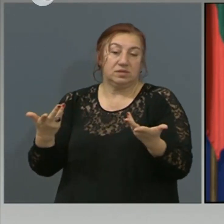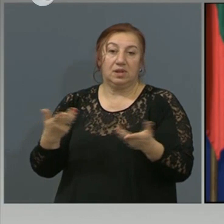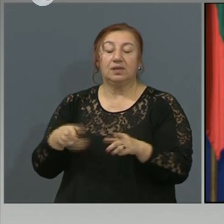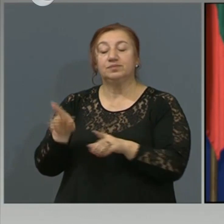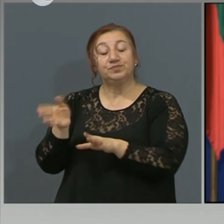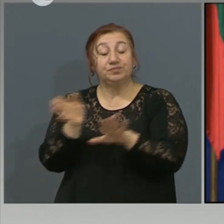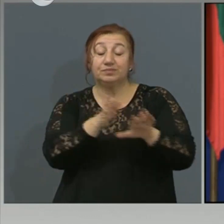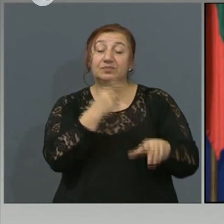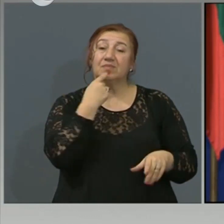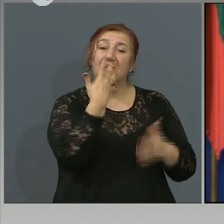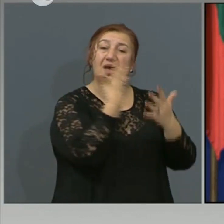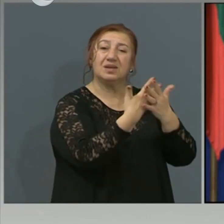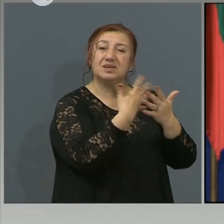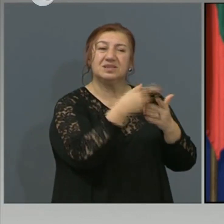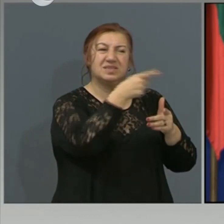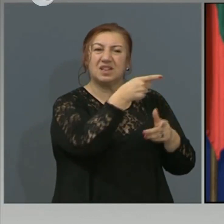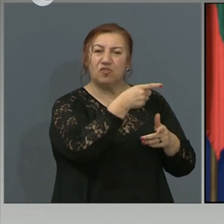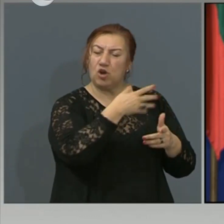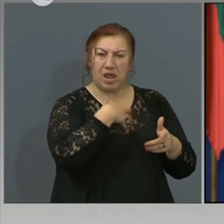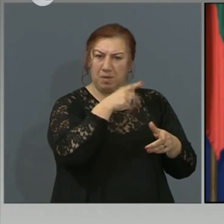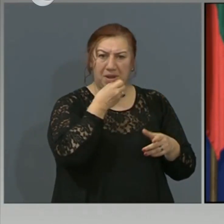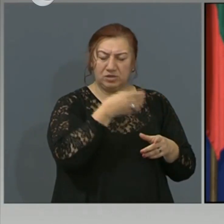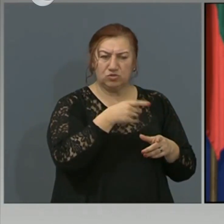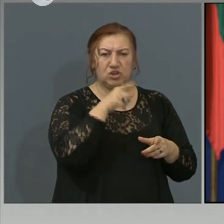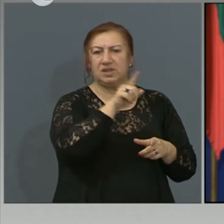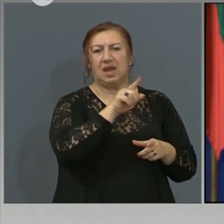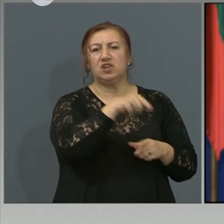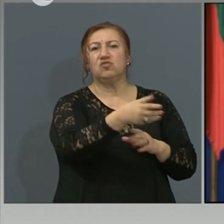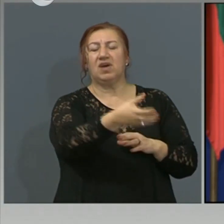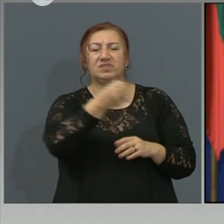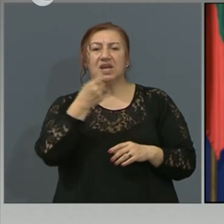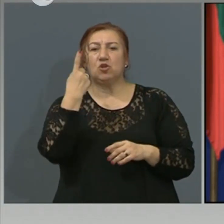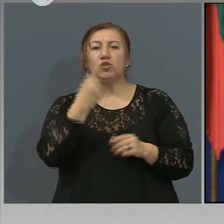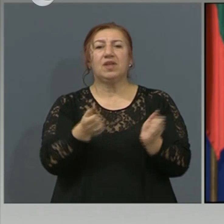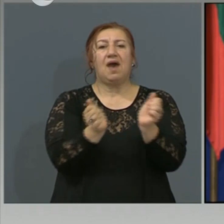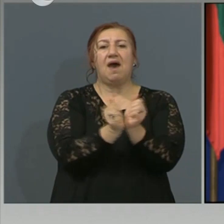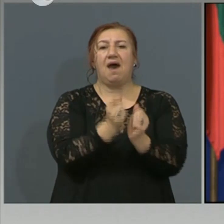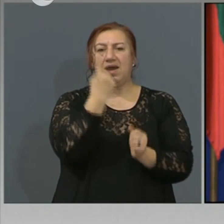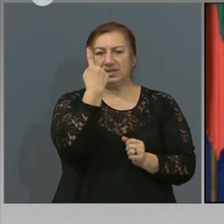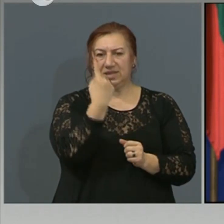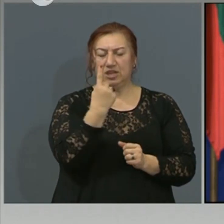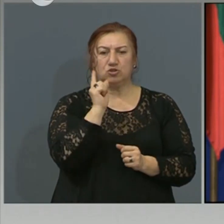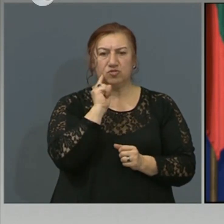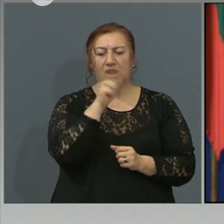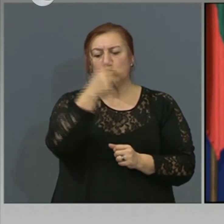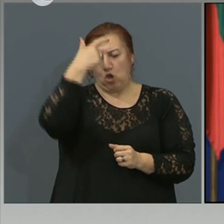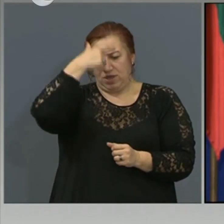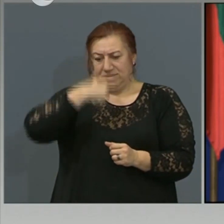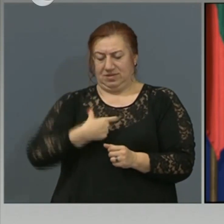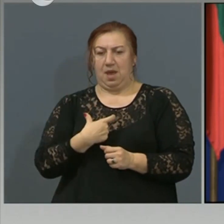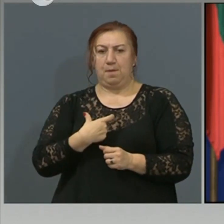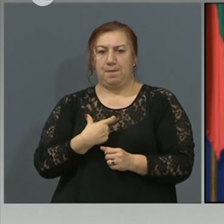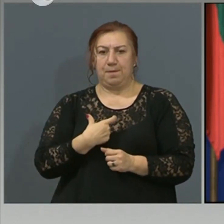затворите все още нямаме изолиран такъв случай. Това е от арест, който е в ареста, доколкото ми известно е бил индивидуално